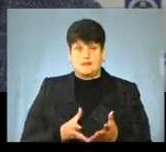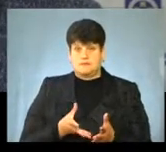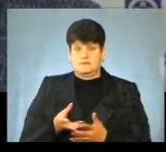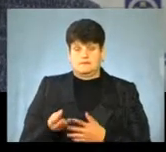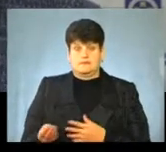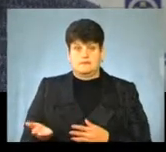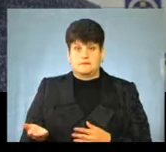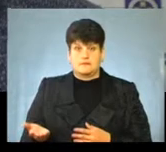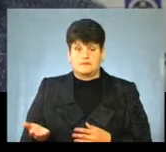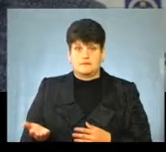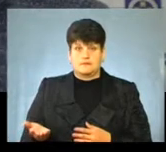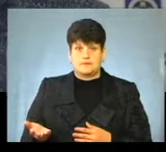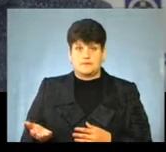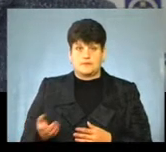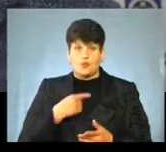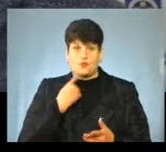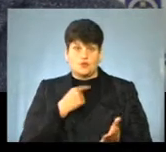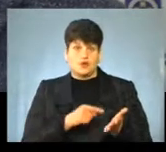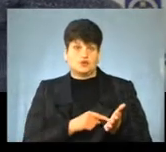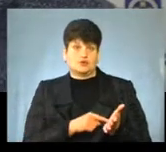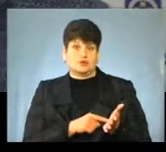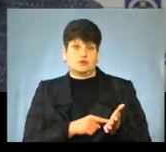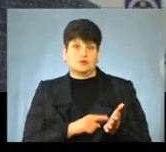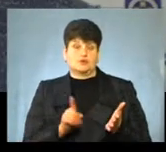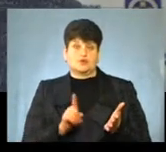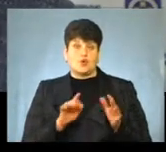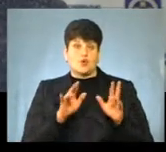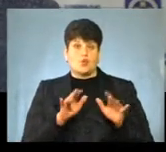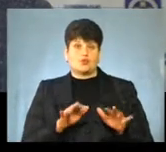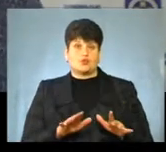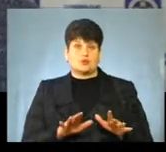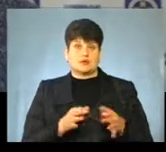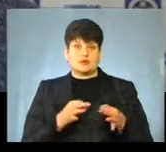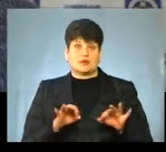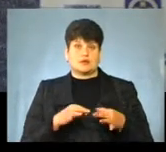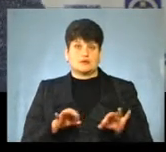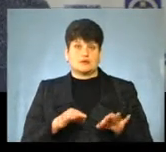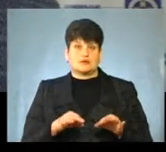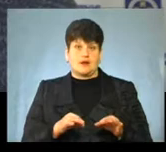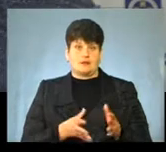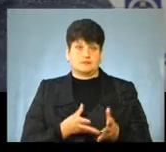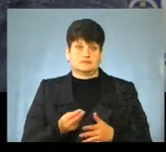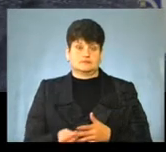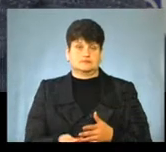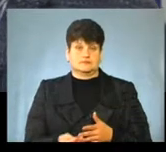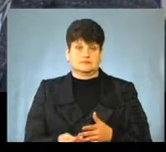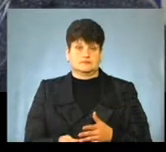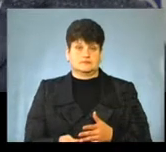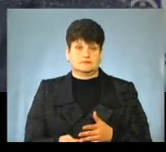платежі, силаючись на те, що комп'ютер не пропускає цих платежі.